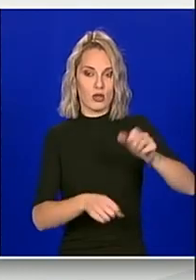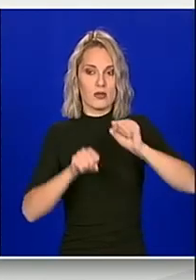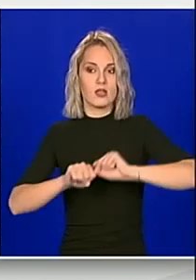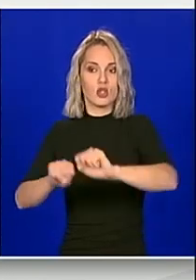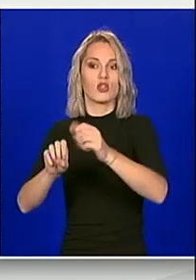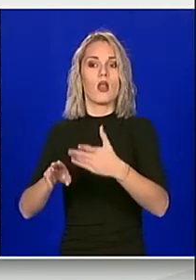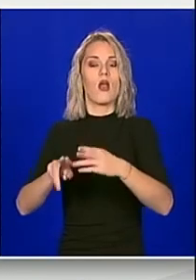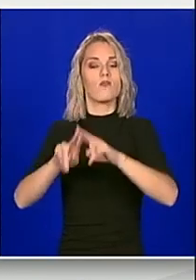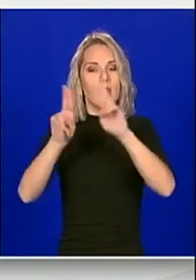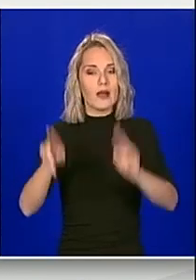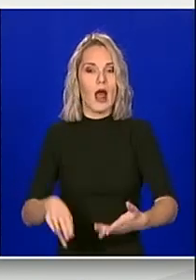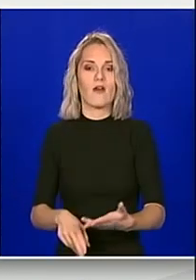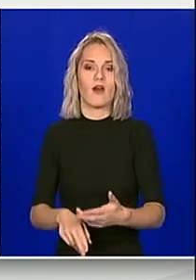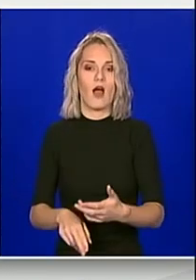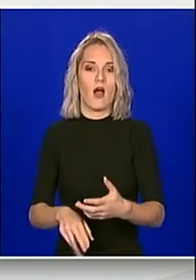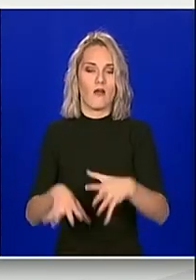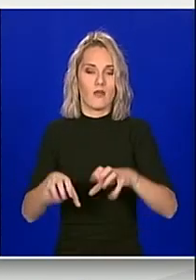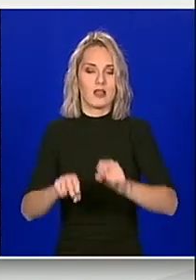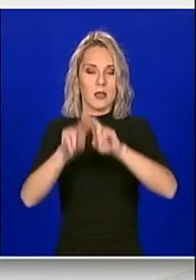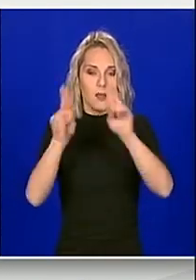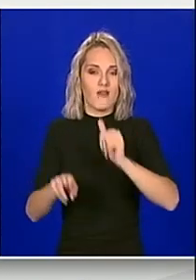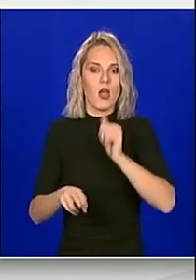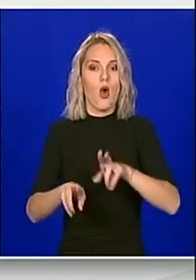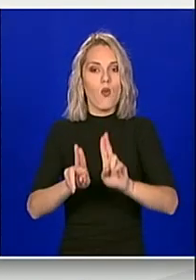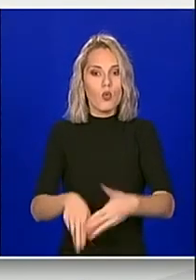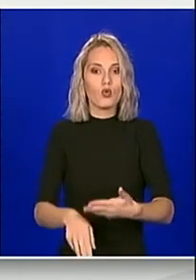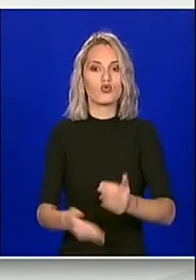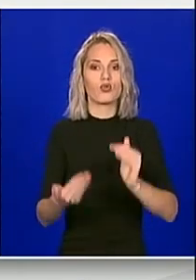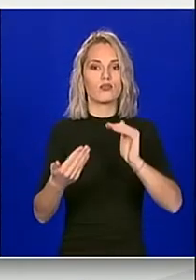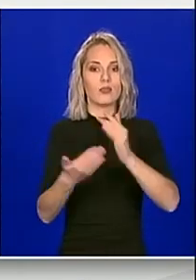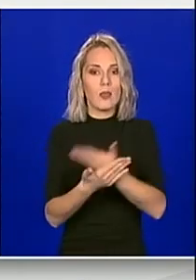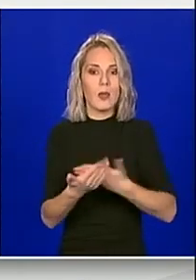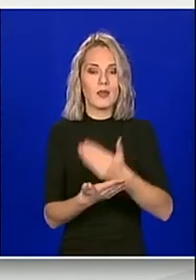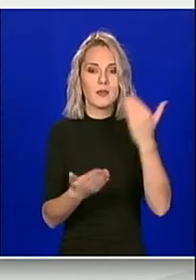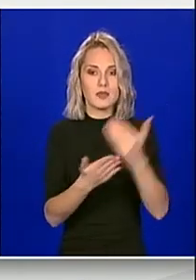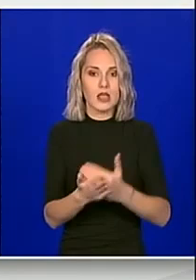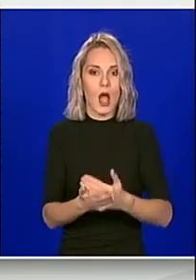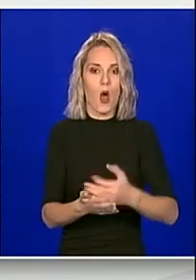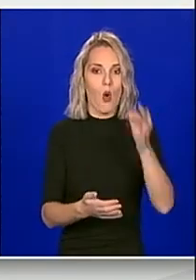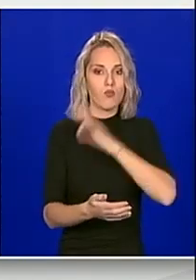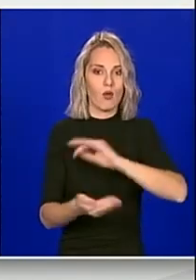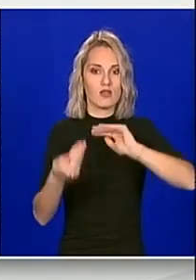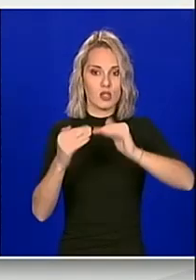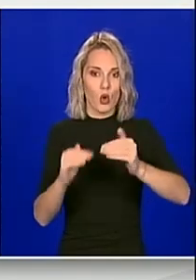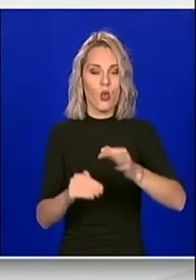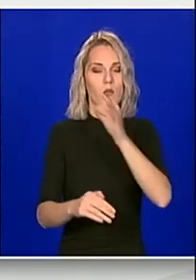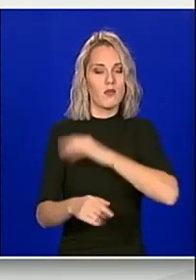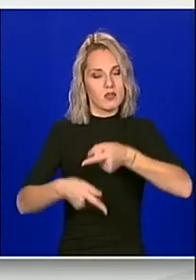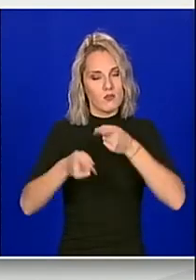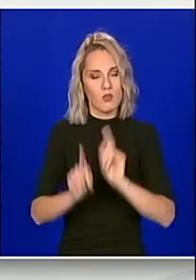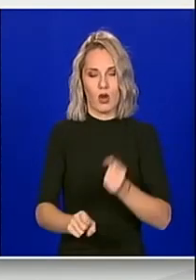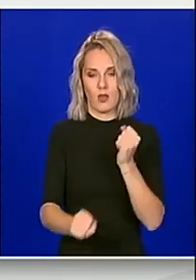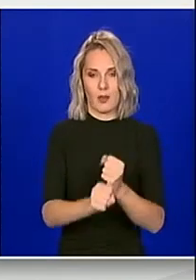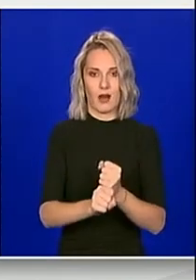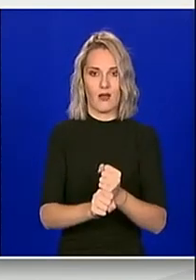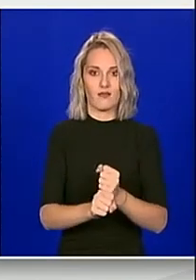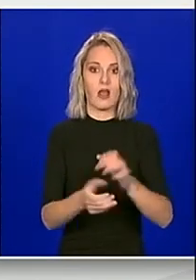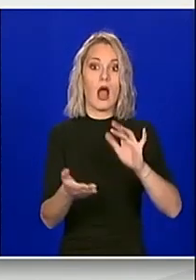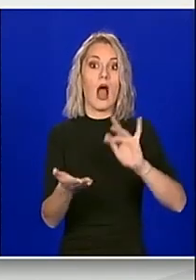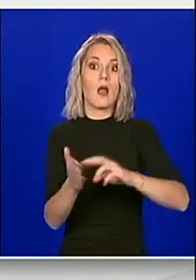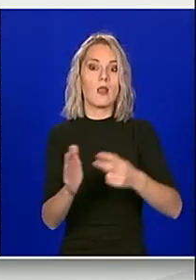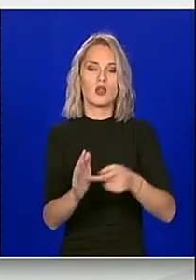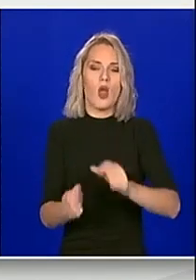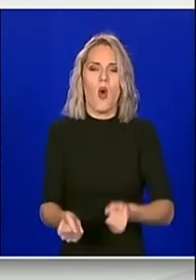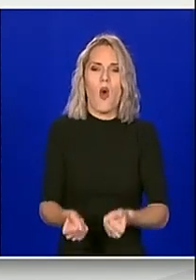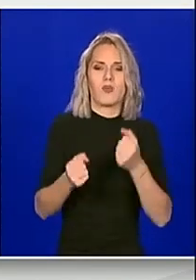prava i, ono što je najvažnije, omogućili da se sukladno zakonu obveznim odnosima, obveze izvršavaju, ali na način da ne opterećuju